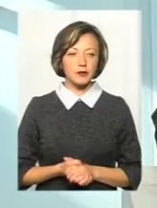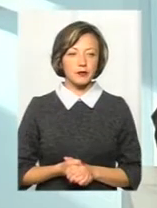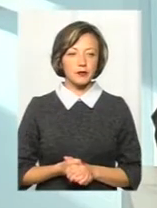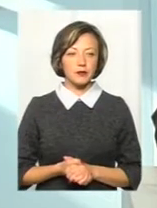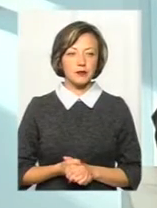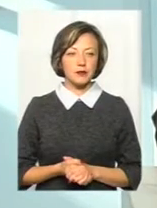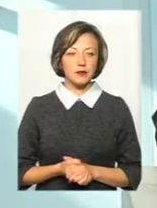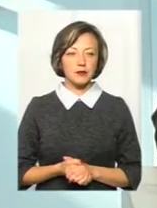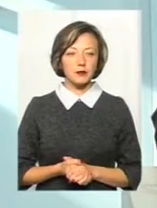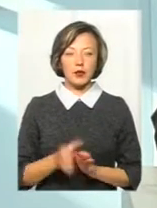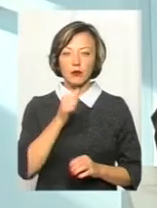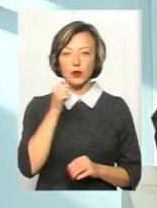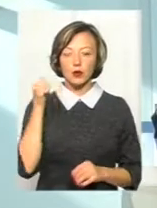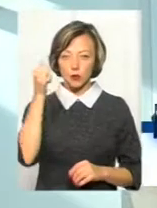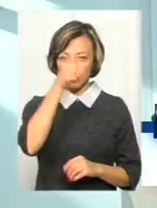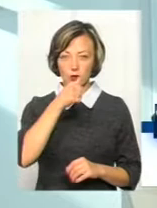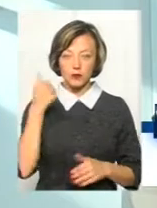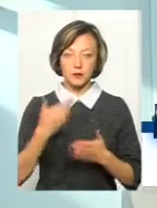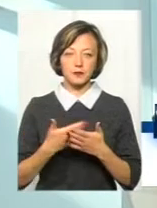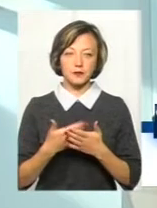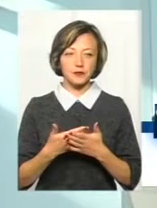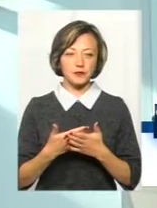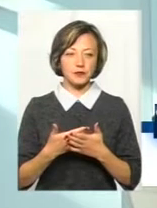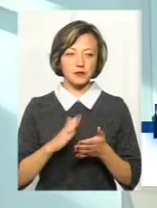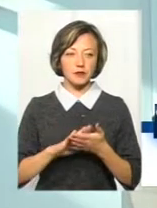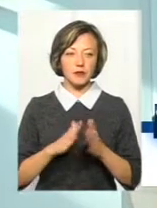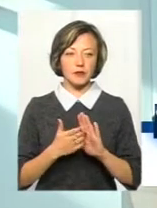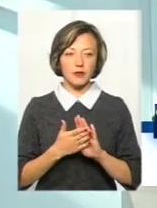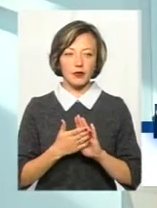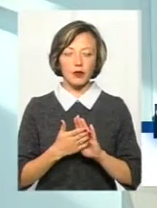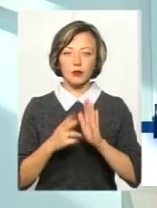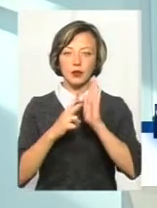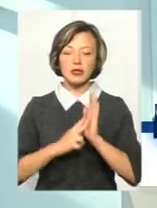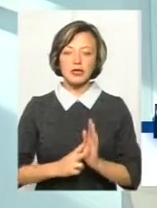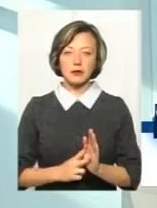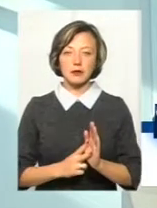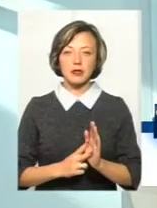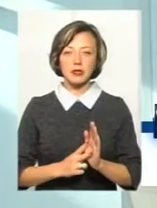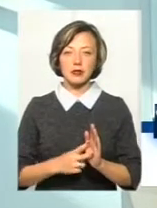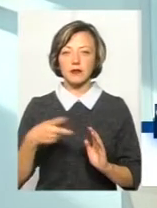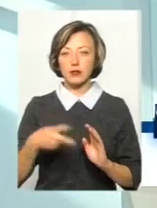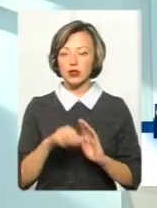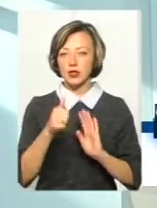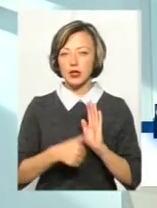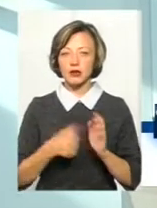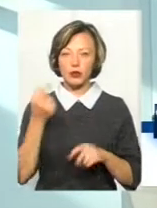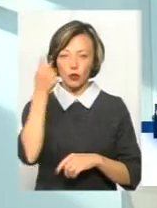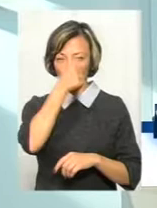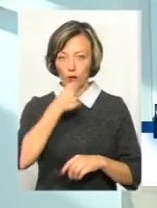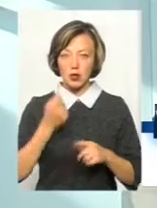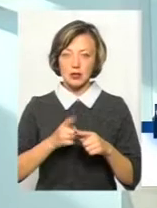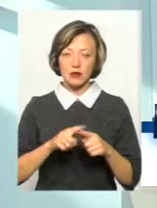В минулому році це була цифра, станом на 7 місяців 2016 року, це було